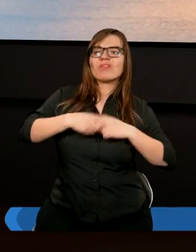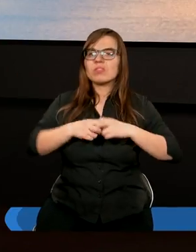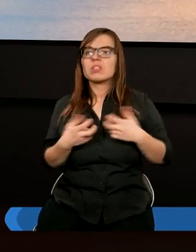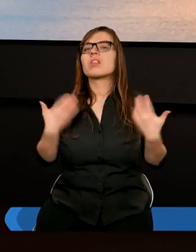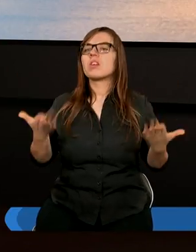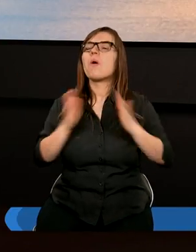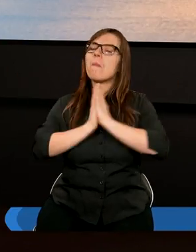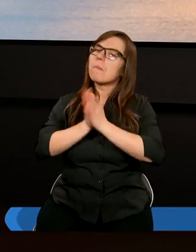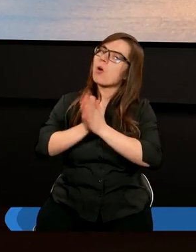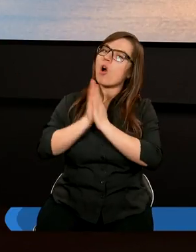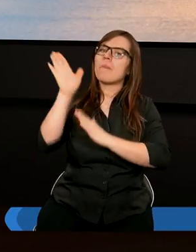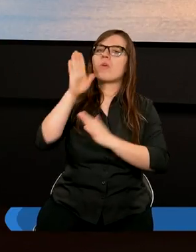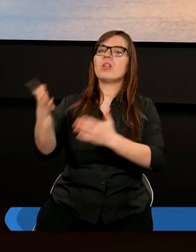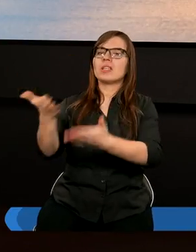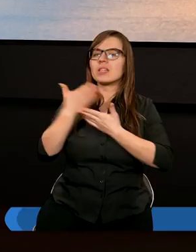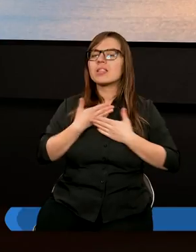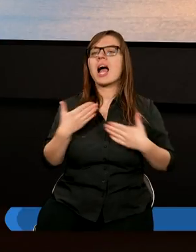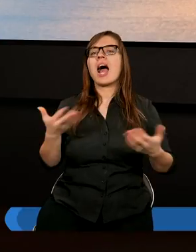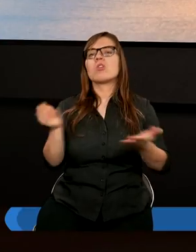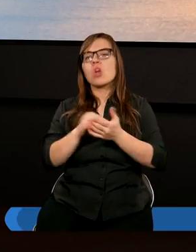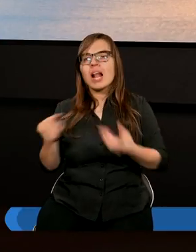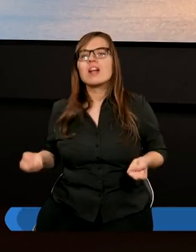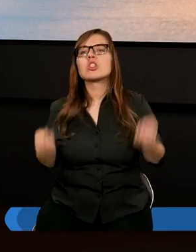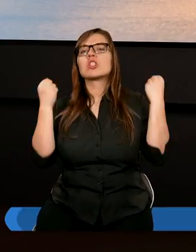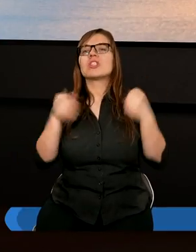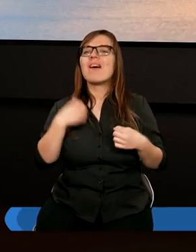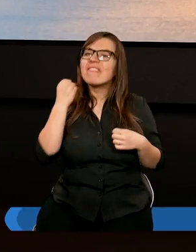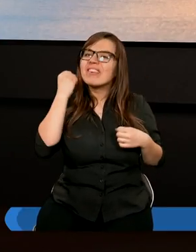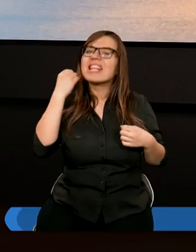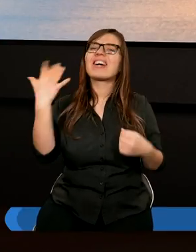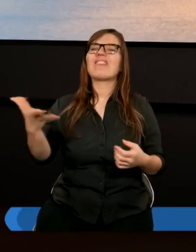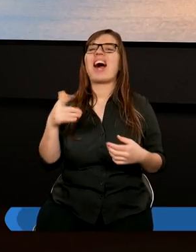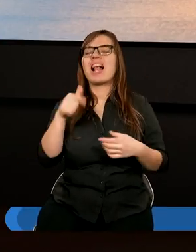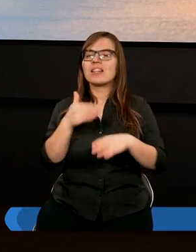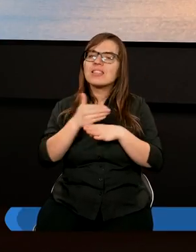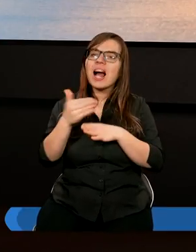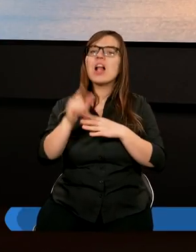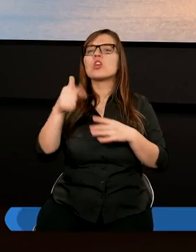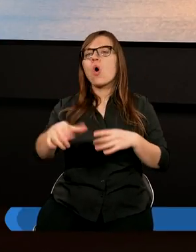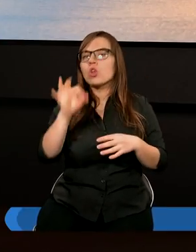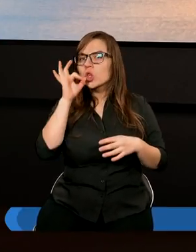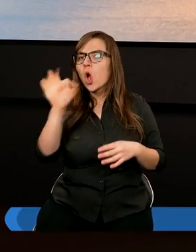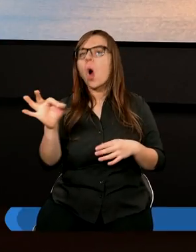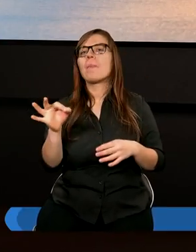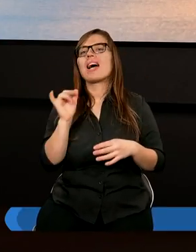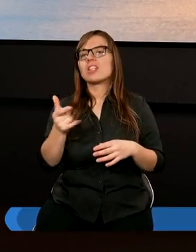prosić Boga, Bóg doda sił, żebyśmy wytrwali w tym, co jest dobre.